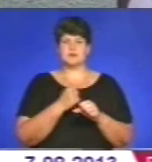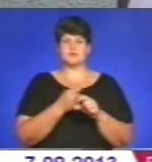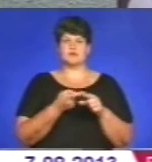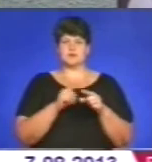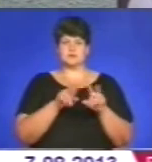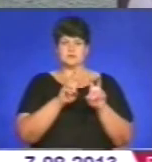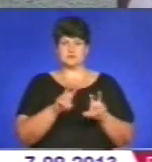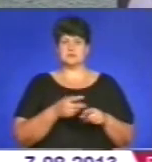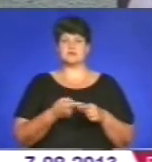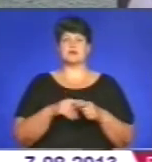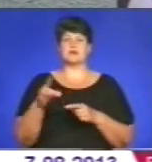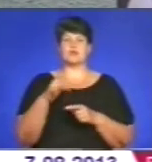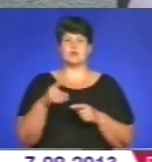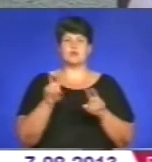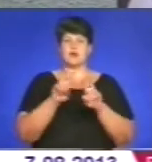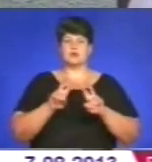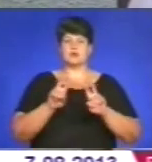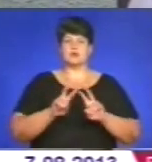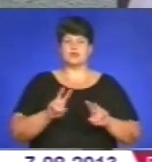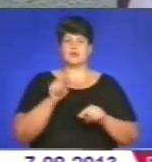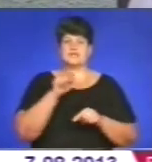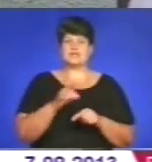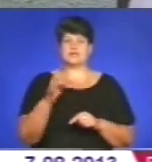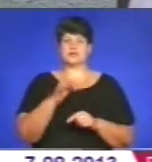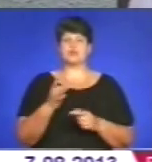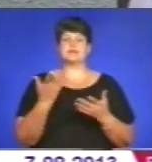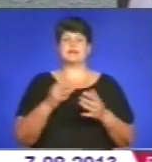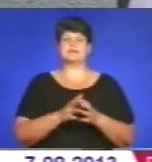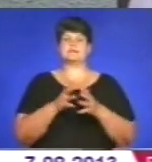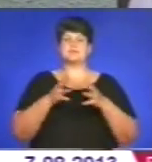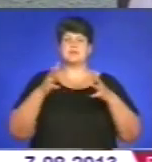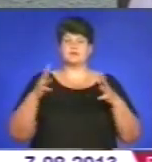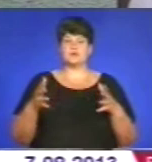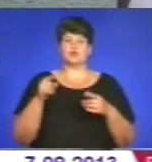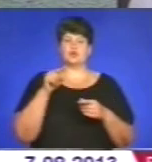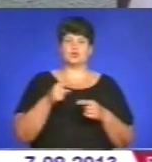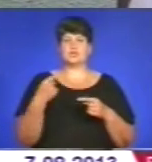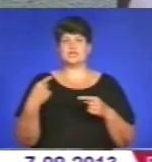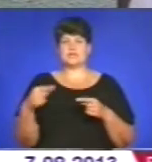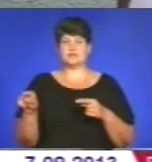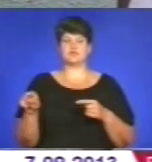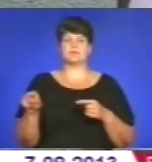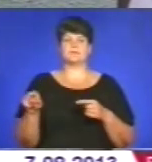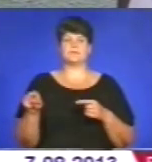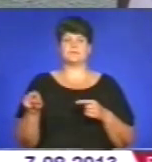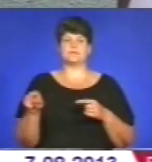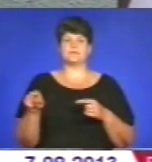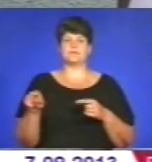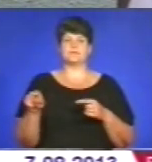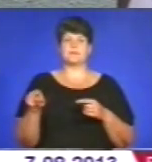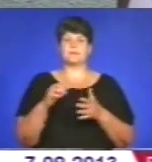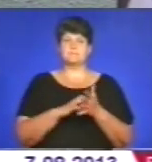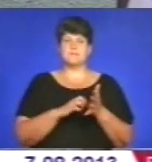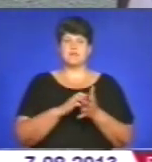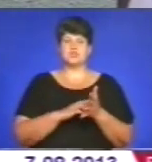враховуючи, вони аналізують вже безпосередньо ті райони, де зростає з того чи іншого, по тій чи іншій